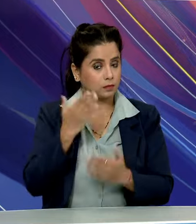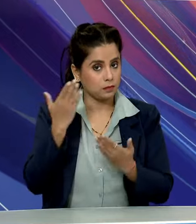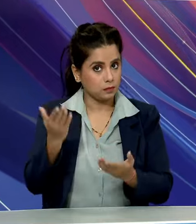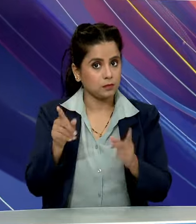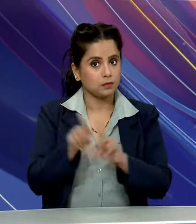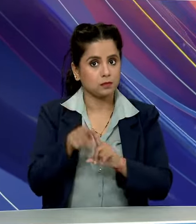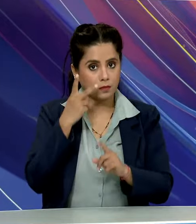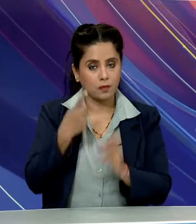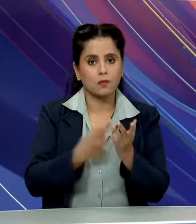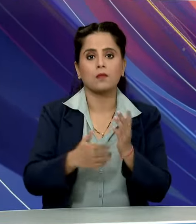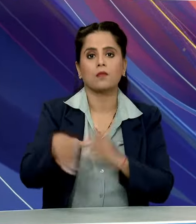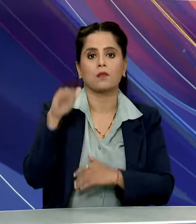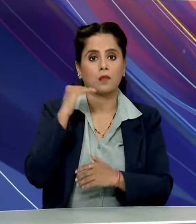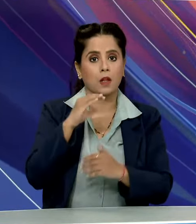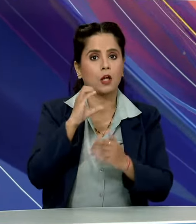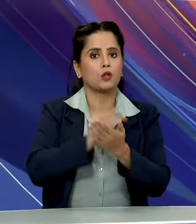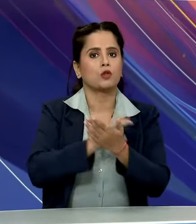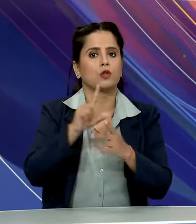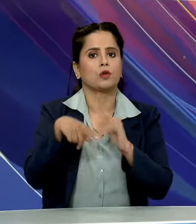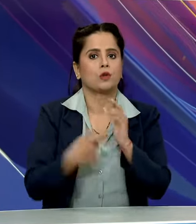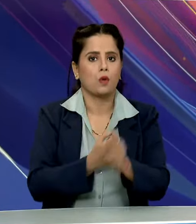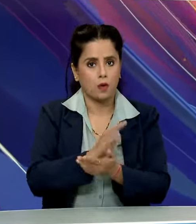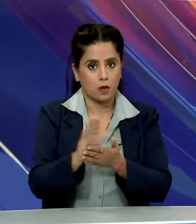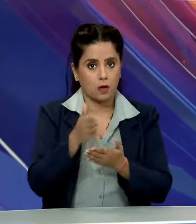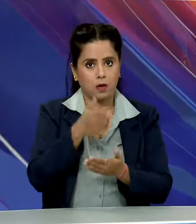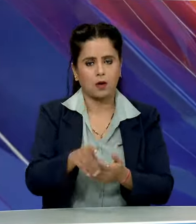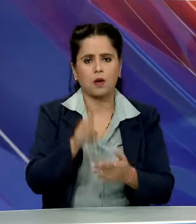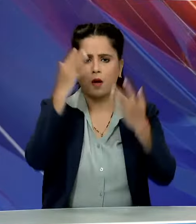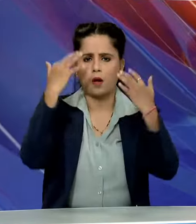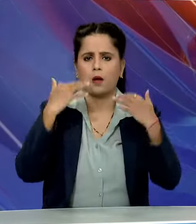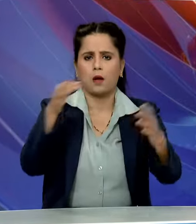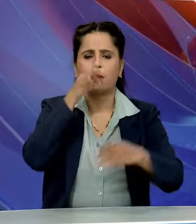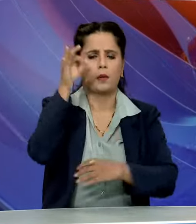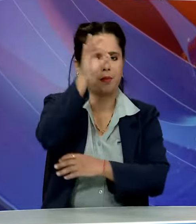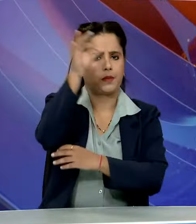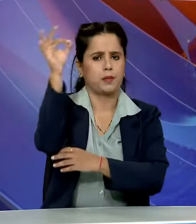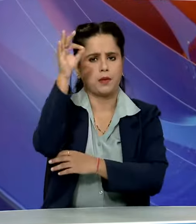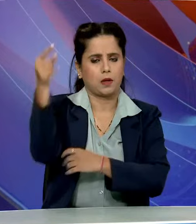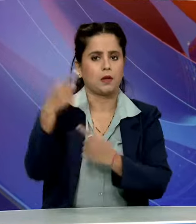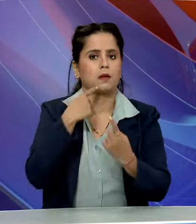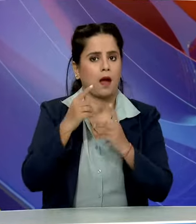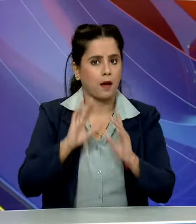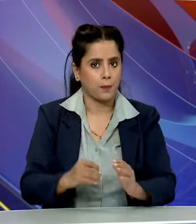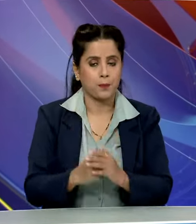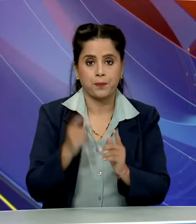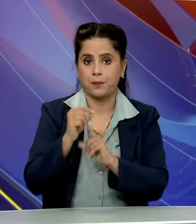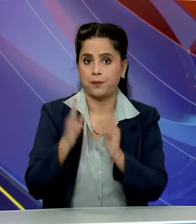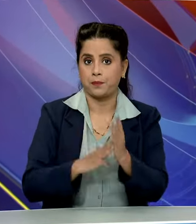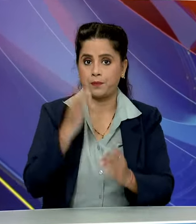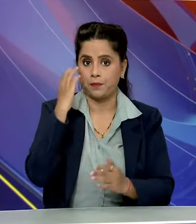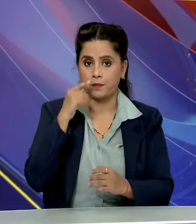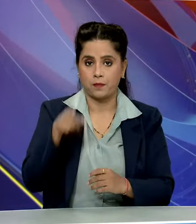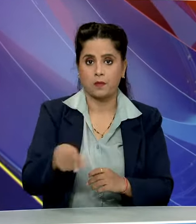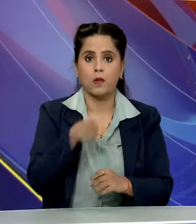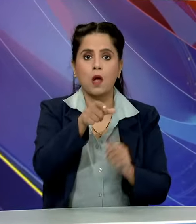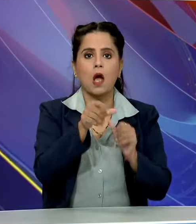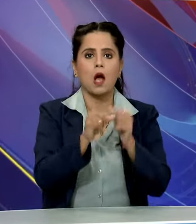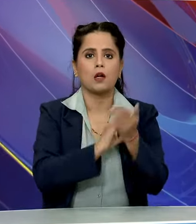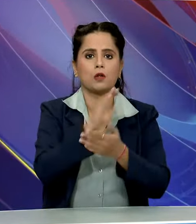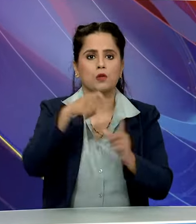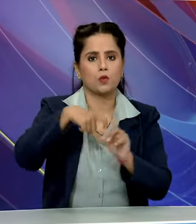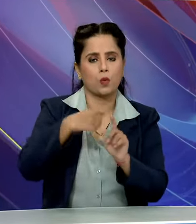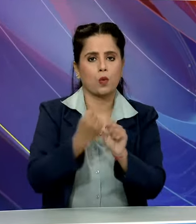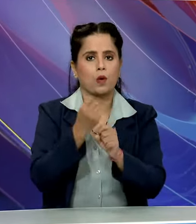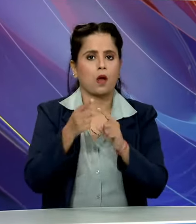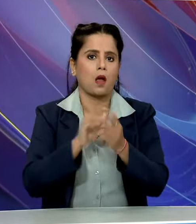नरेंद्र मूदी ने राजस्तान के चितोरगर पे एक जन्सभा को भी संभोदित किया प्रधान मंत्री ने राज्य की अशोगहलोथ